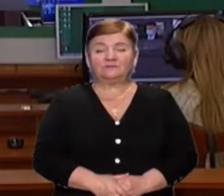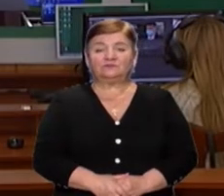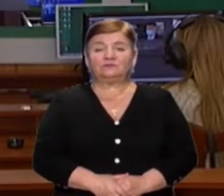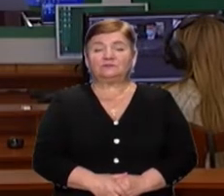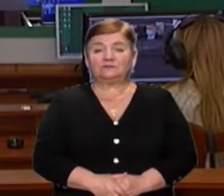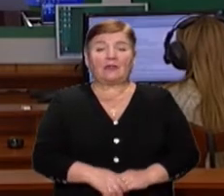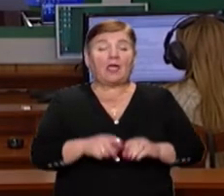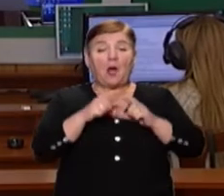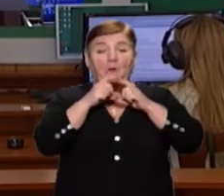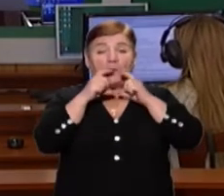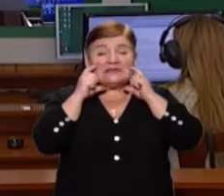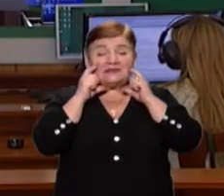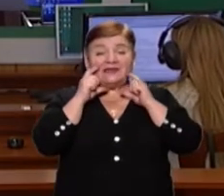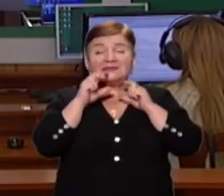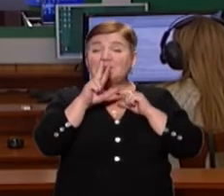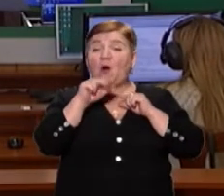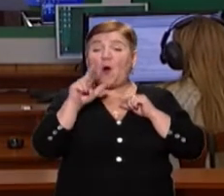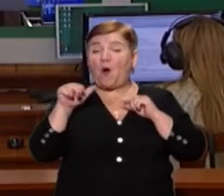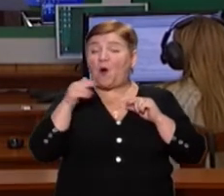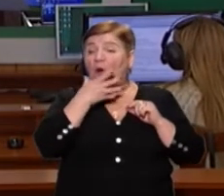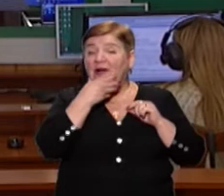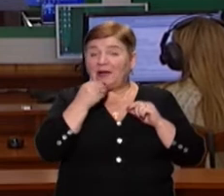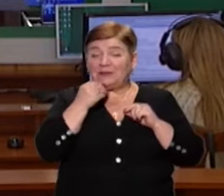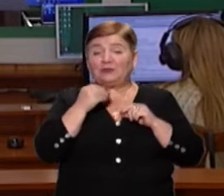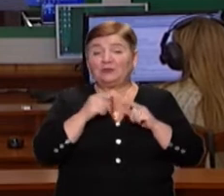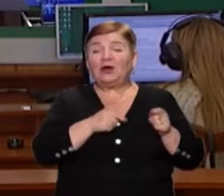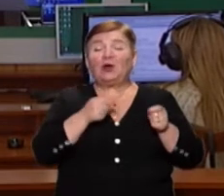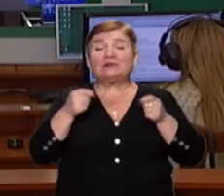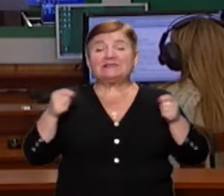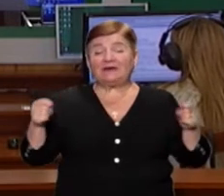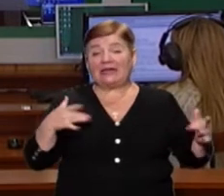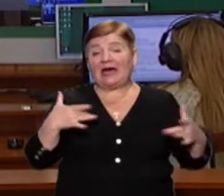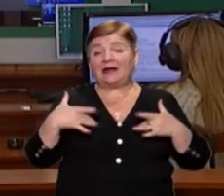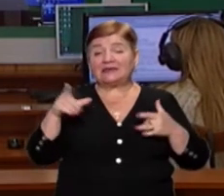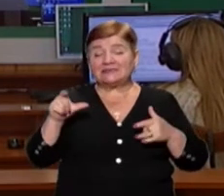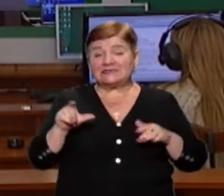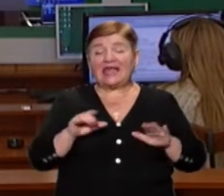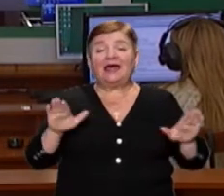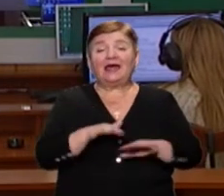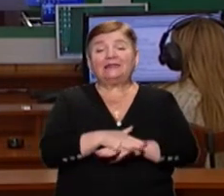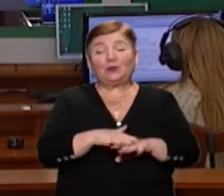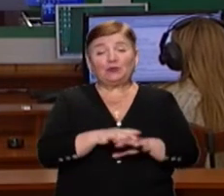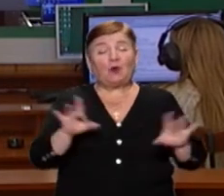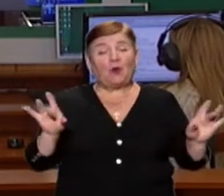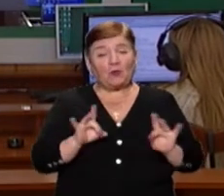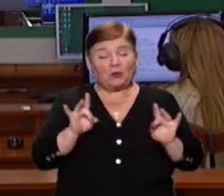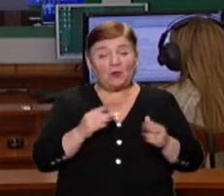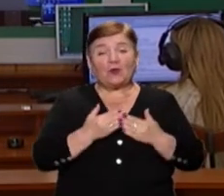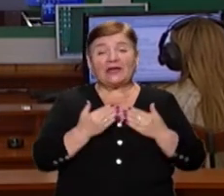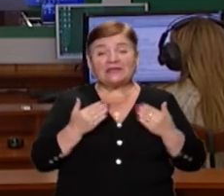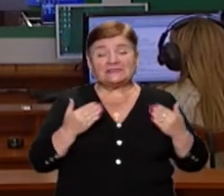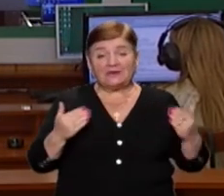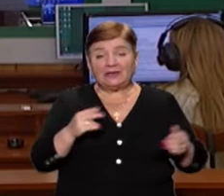Маски з орнаментом роздавали на площі Театральній в Ужгороді артисти Закарпатського народного хору. Організували акцію до Дня